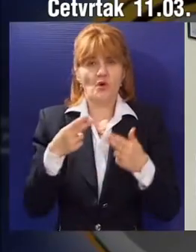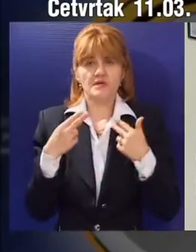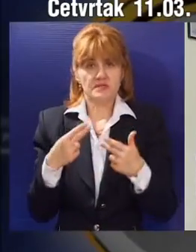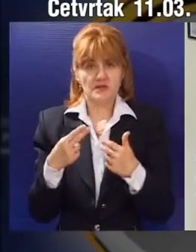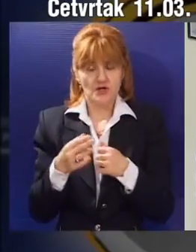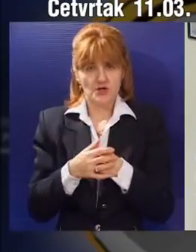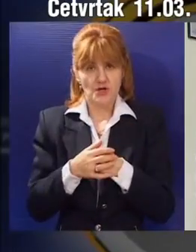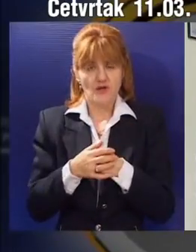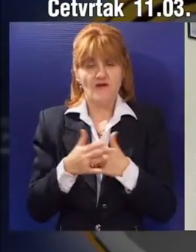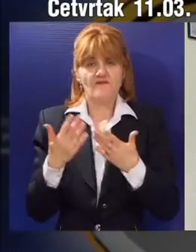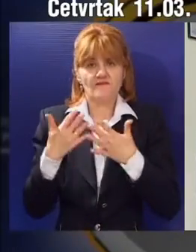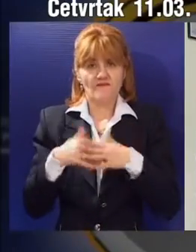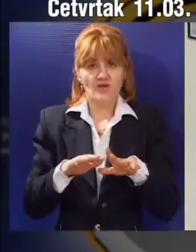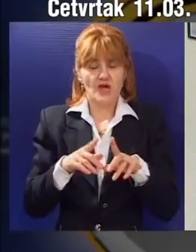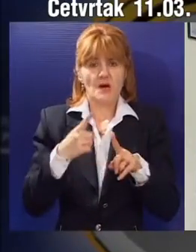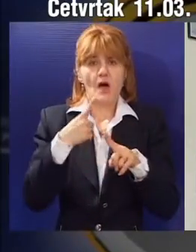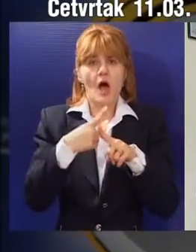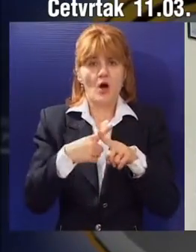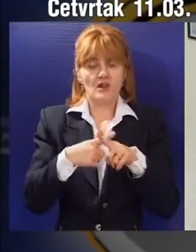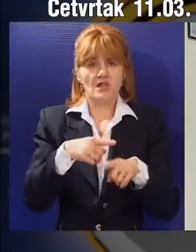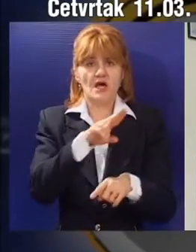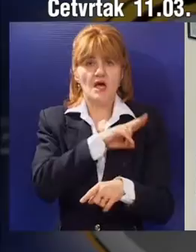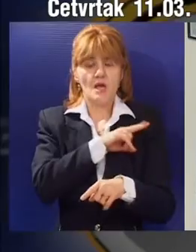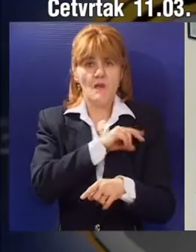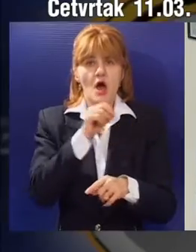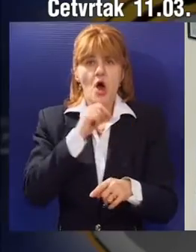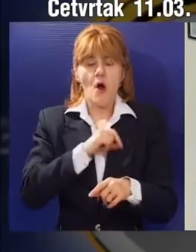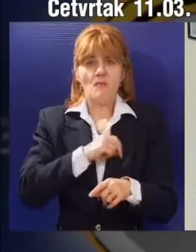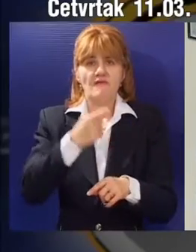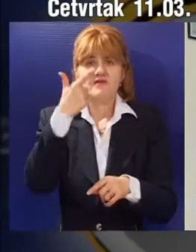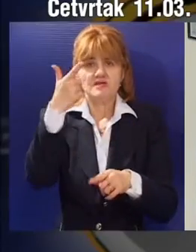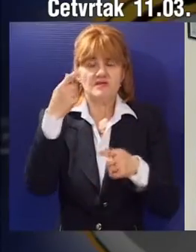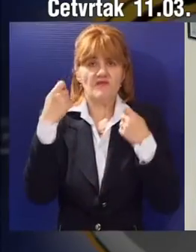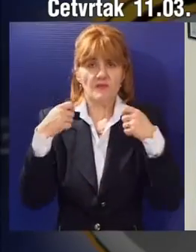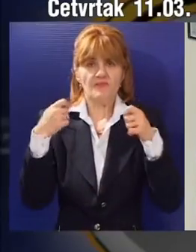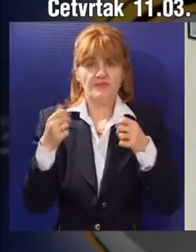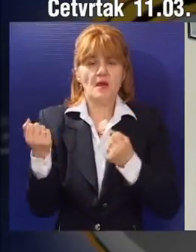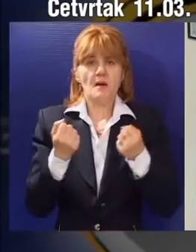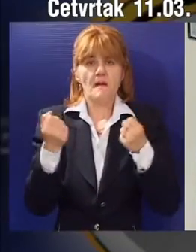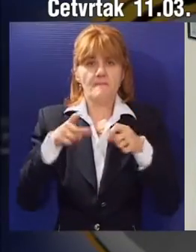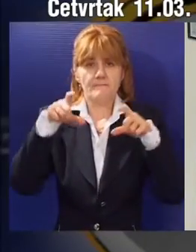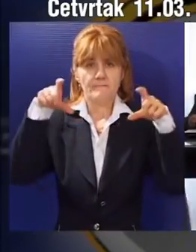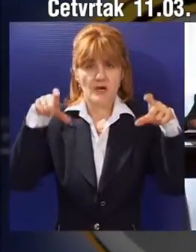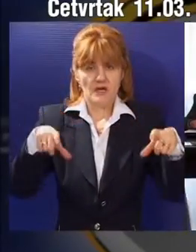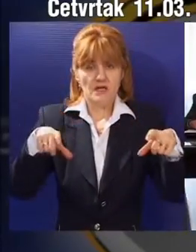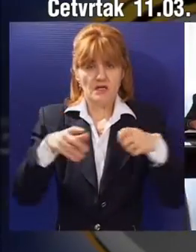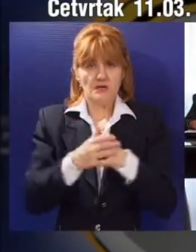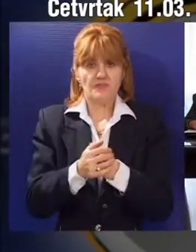jeste da firma Holtec ima obaveze da izgradi dve podzemne etaže parking prostora.